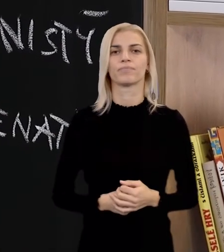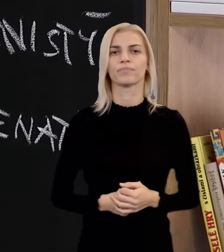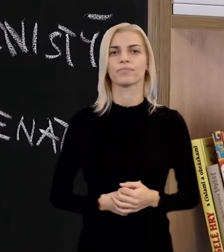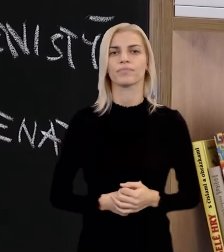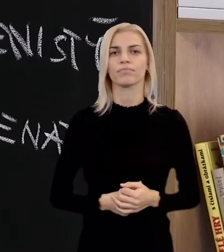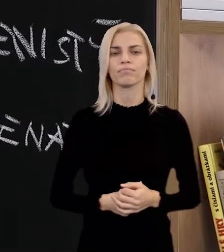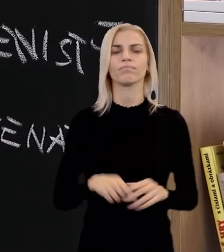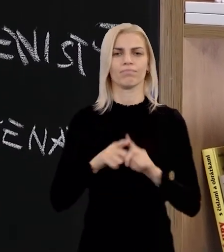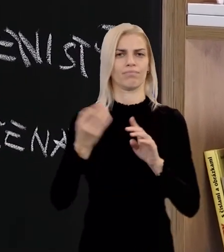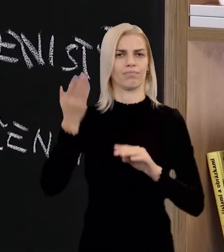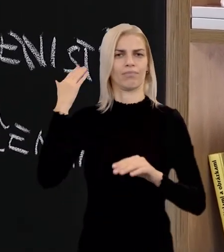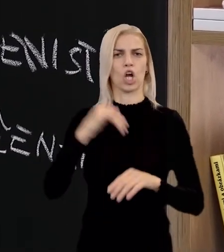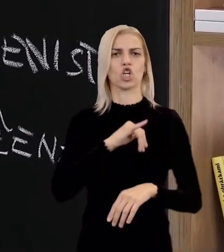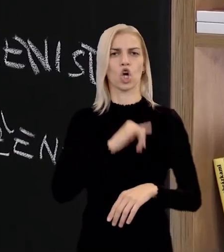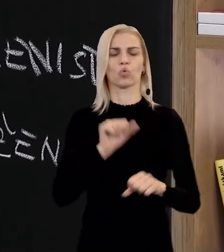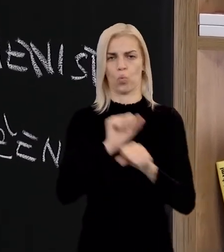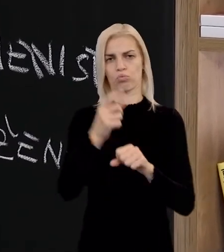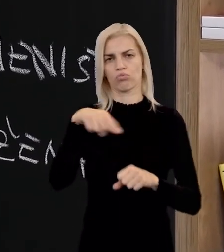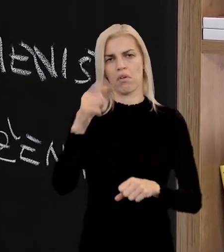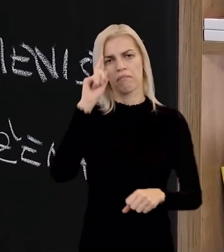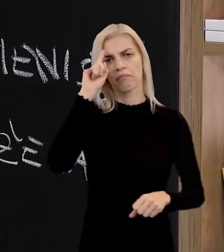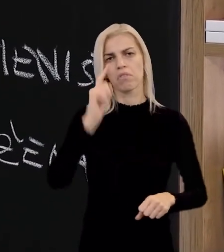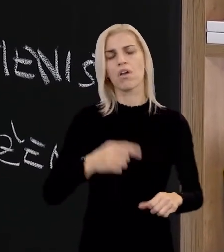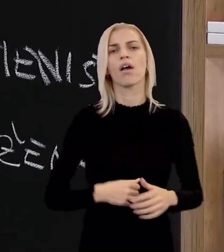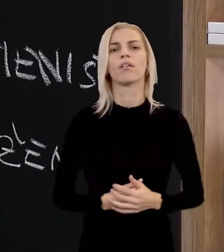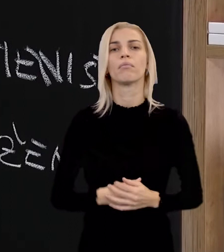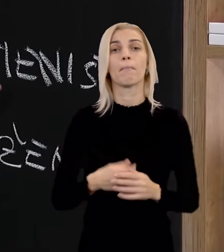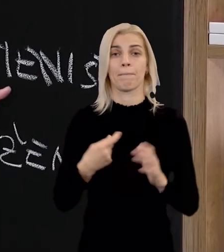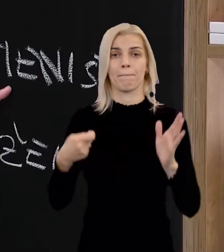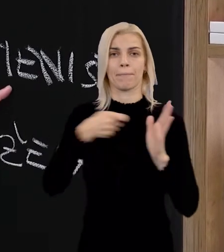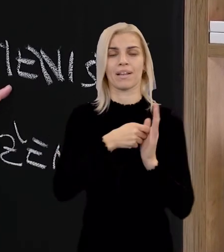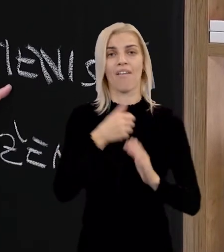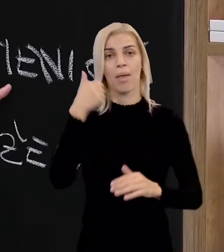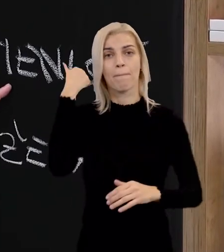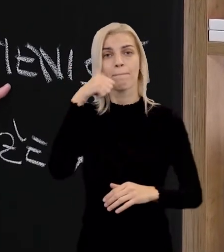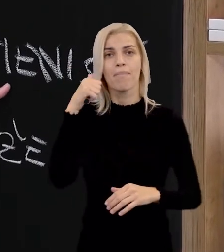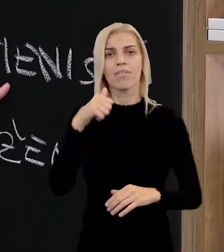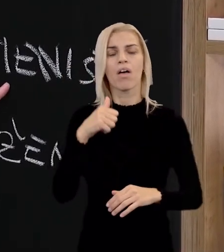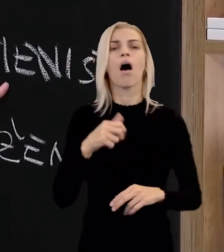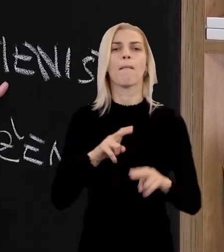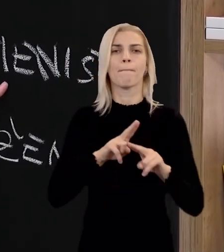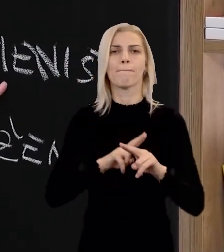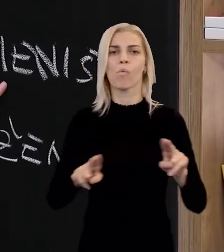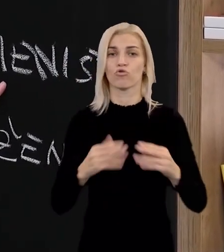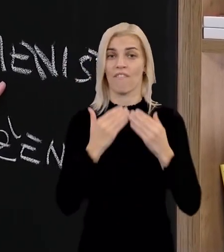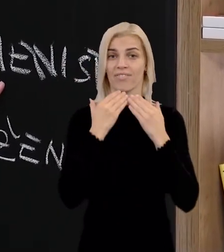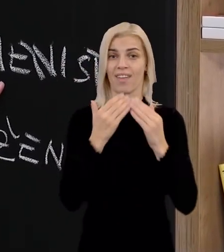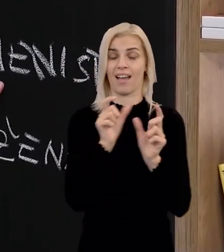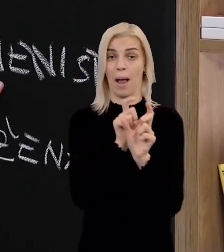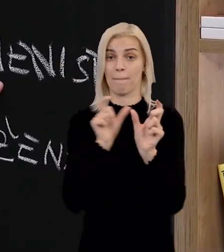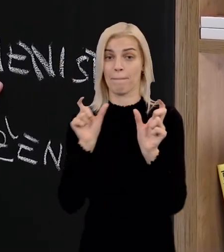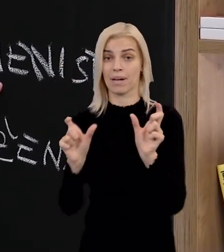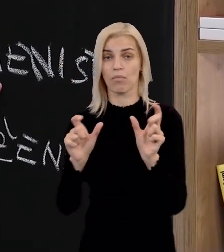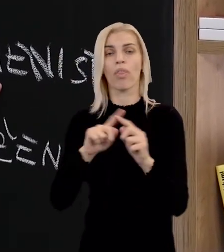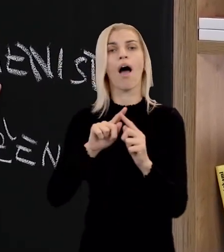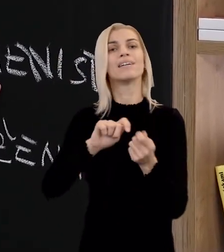A vy už z predchádzajúcich ročníkov pravdepodobne viete, že prídavné mená sa častokrát môžu pomocou prípon meniť